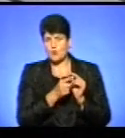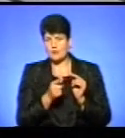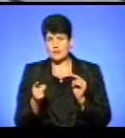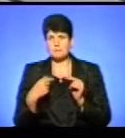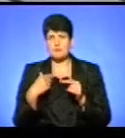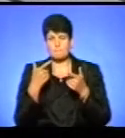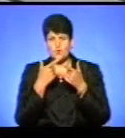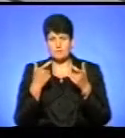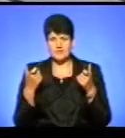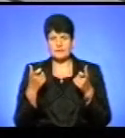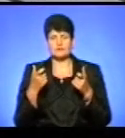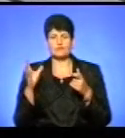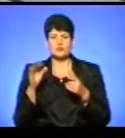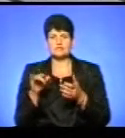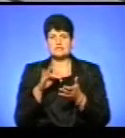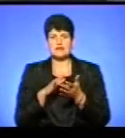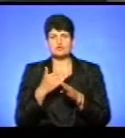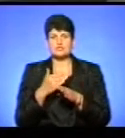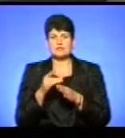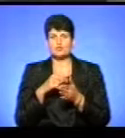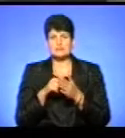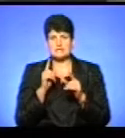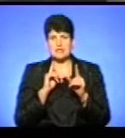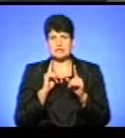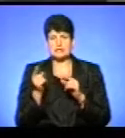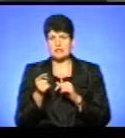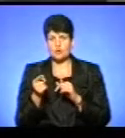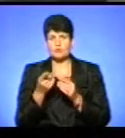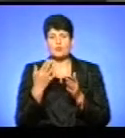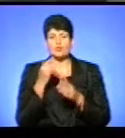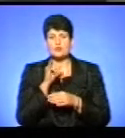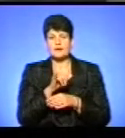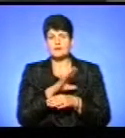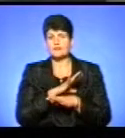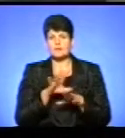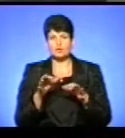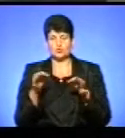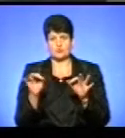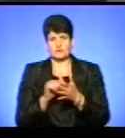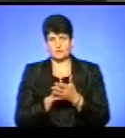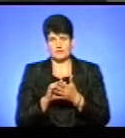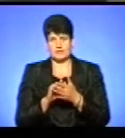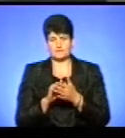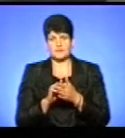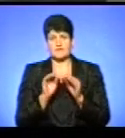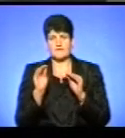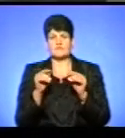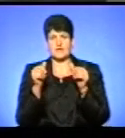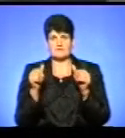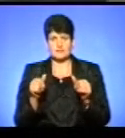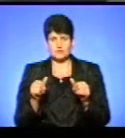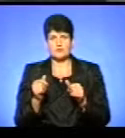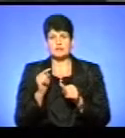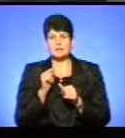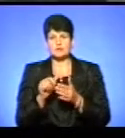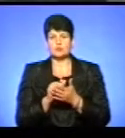практично всю центральну частину міста Тернополя, у яких не було дозв'язаних документів на розміщення вивіски. А саме таким